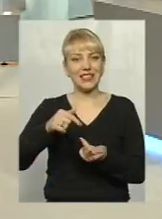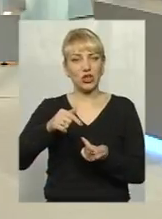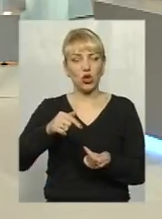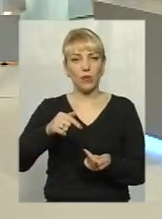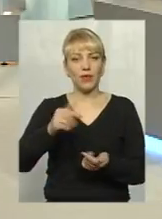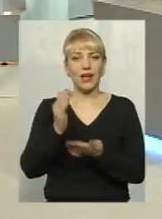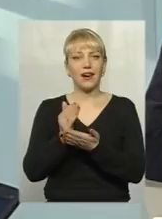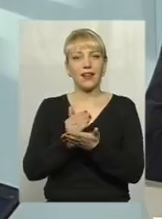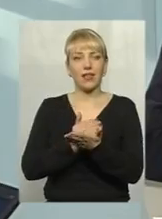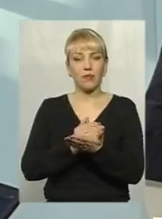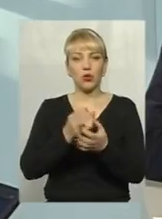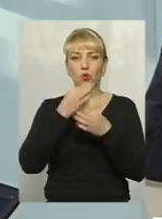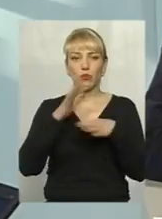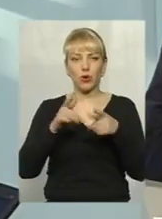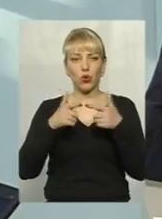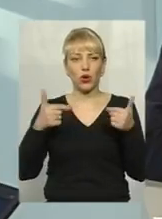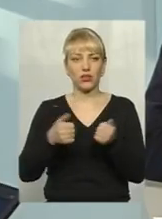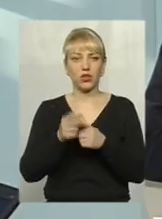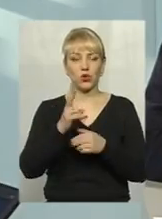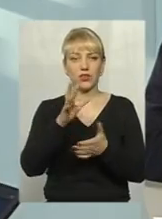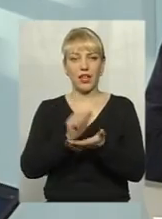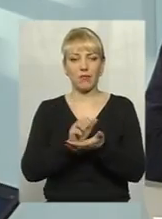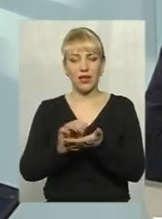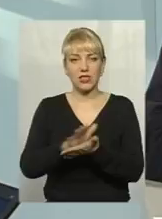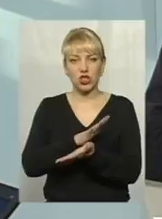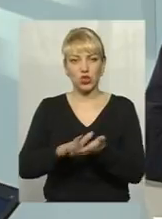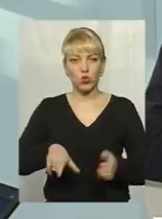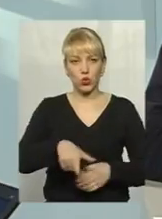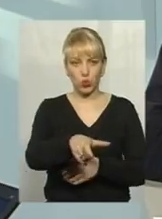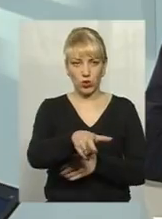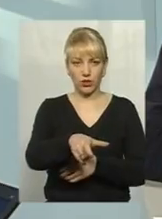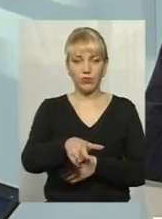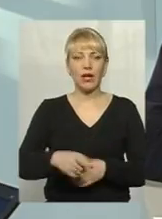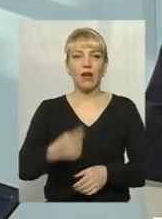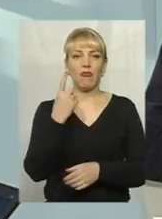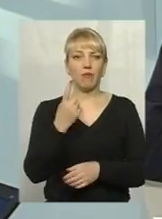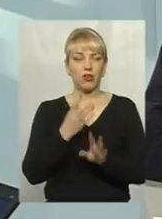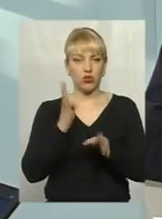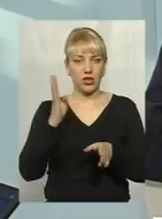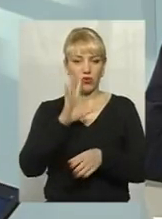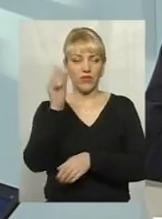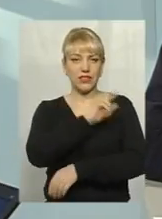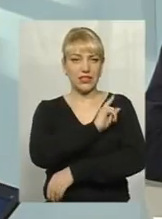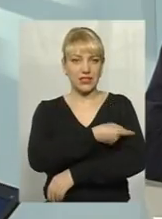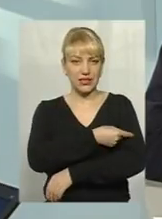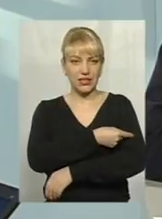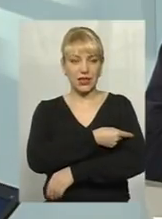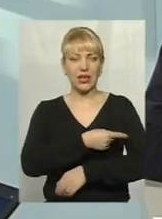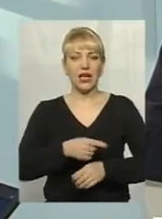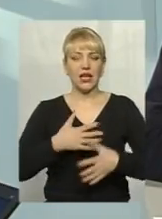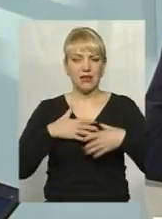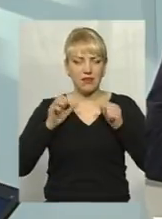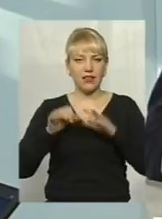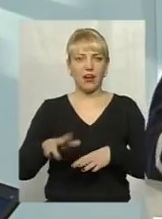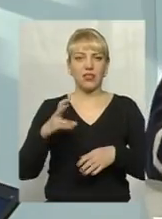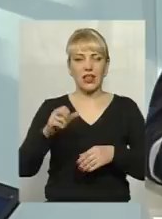організацій, які займаються розчісткою доріг, в першу чергу всі сили кидаються на розчістку доріг державного значення.